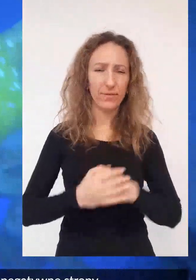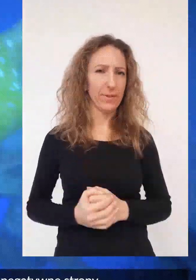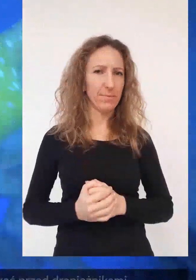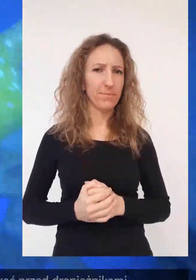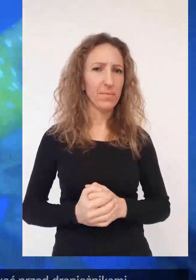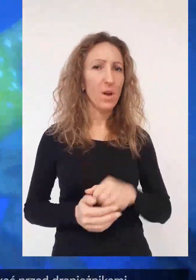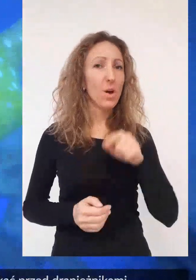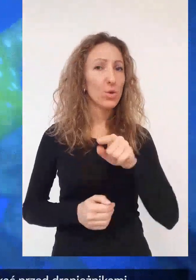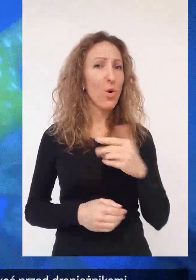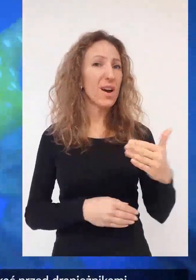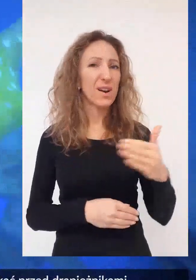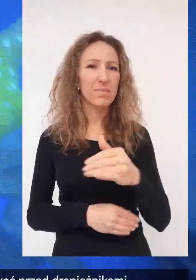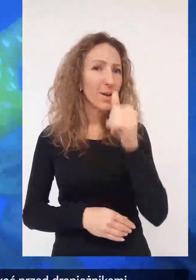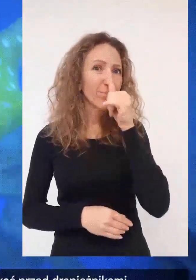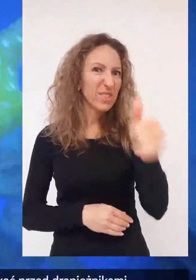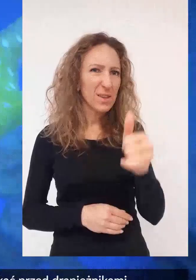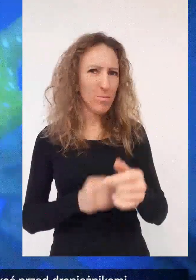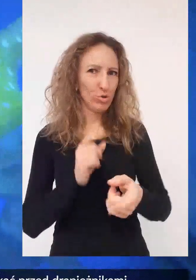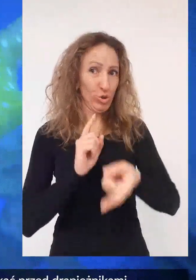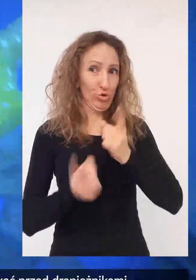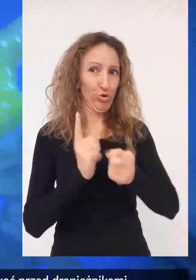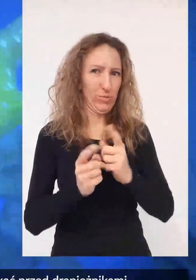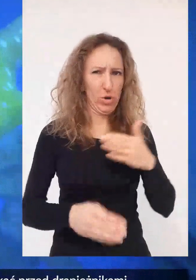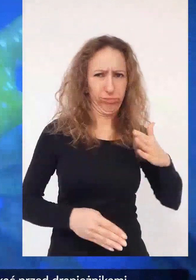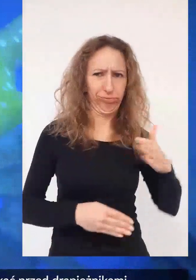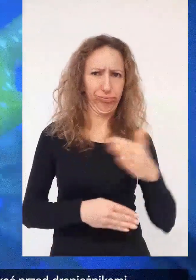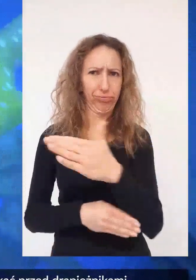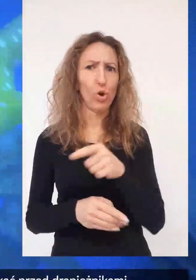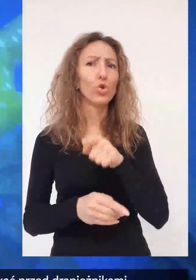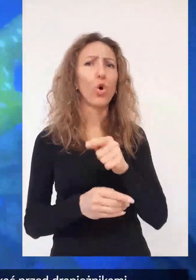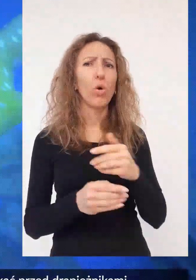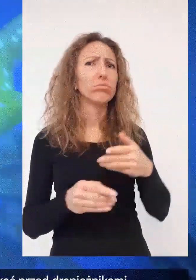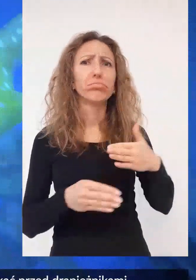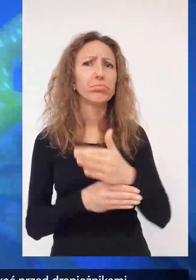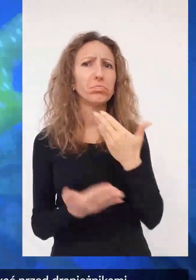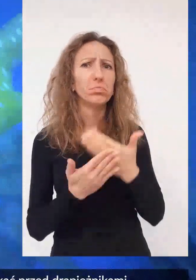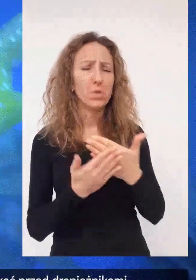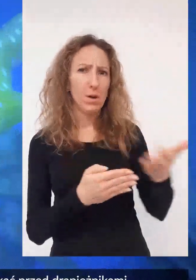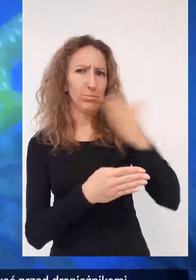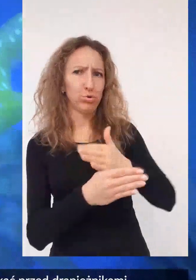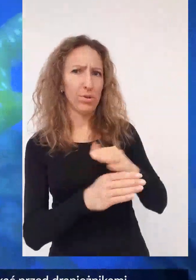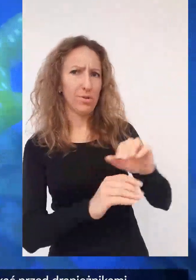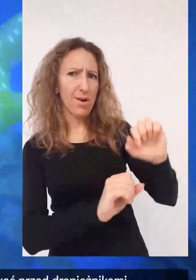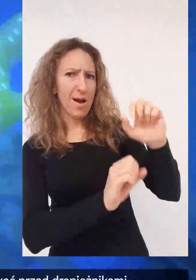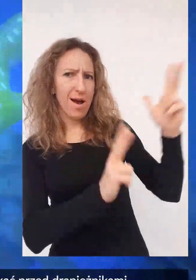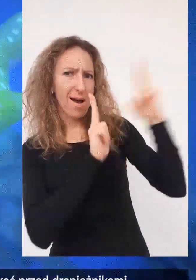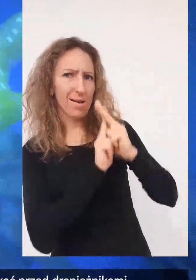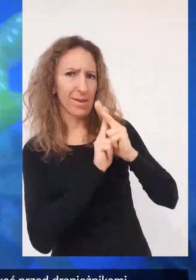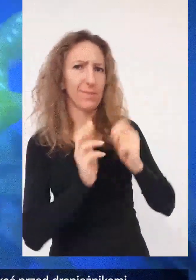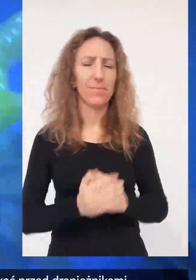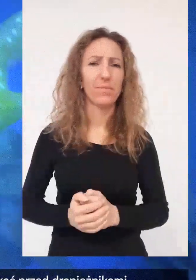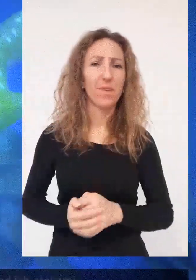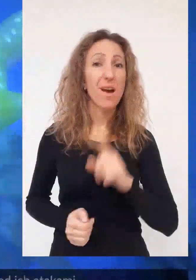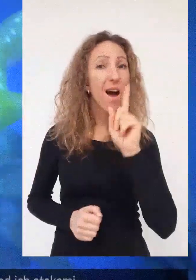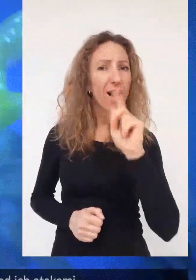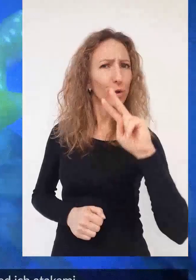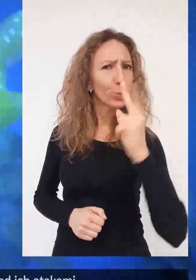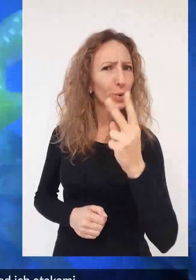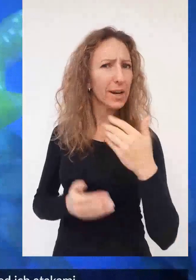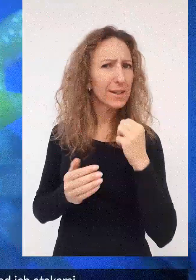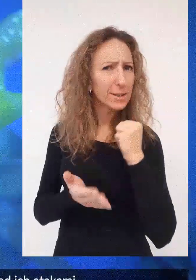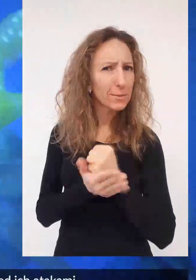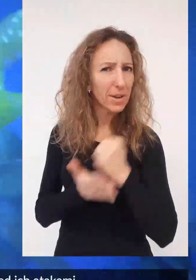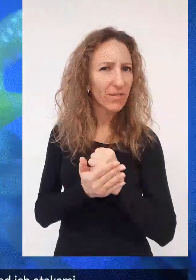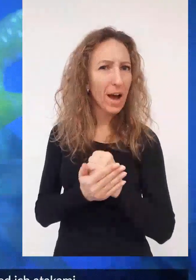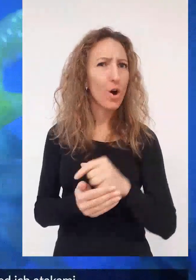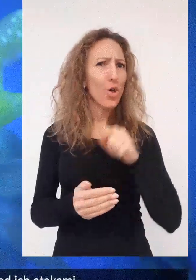strony. Niestety ryba nie jest w stanie szybko się poruszać i uciekać przed drapieżnikami. Z